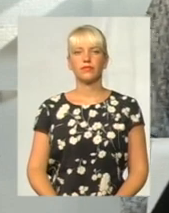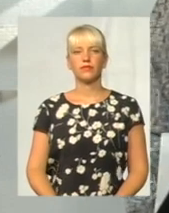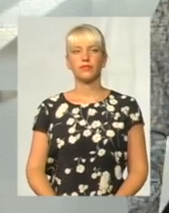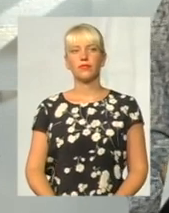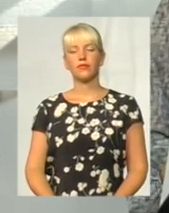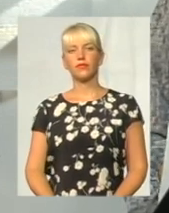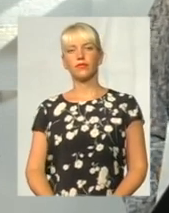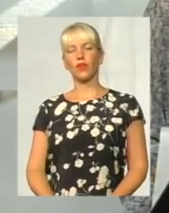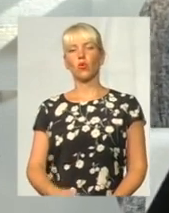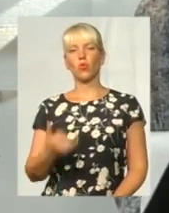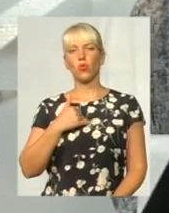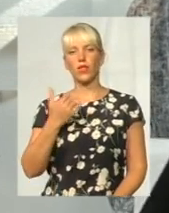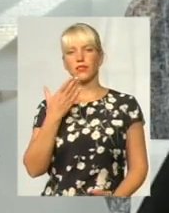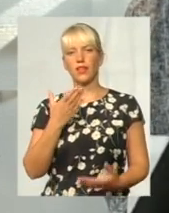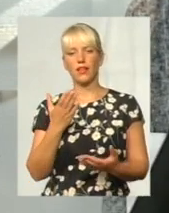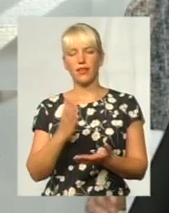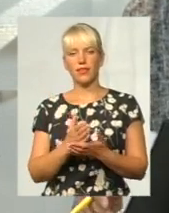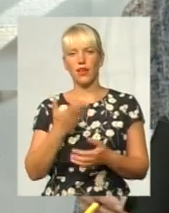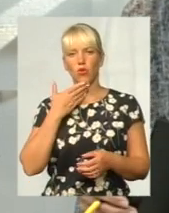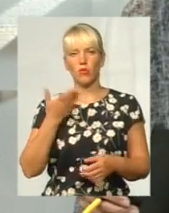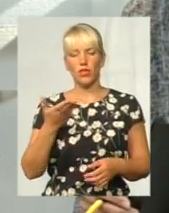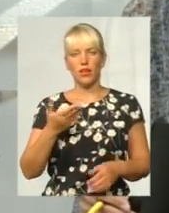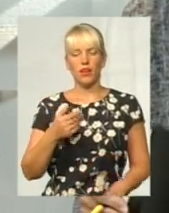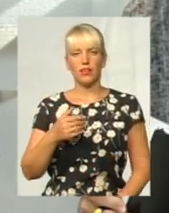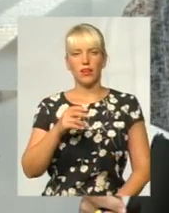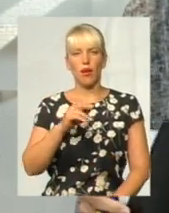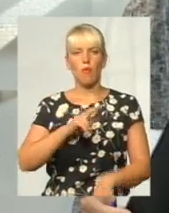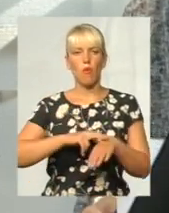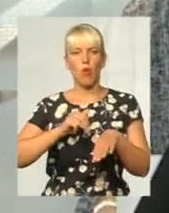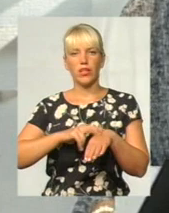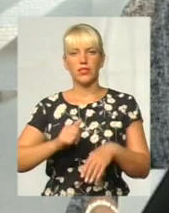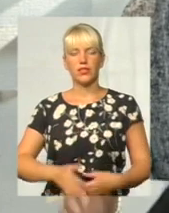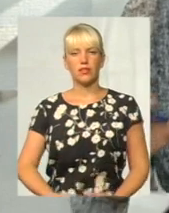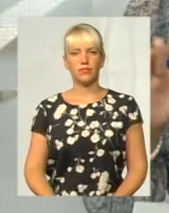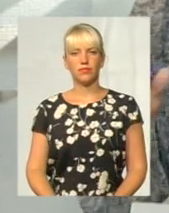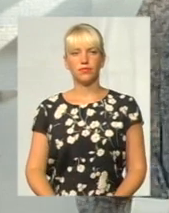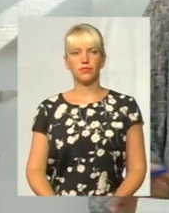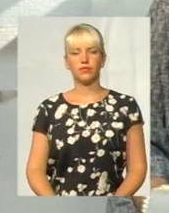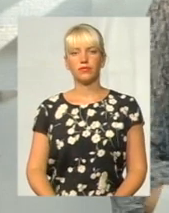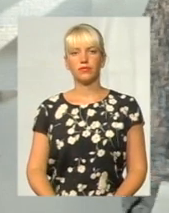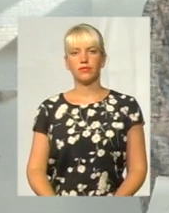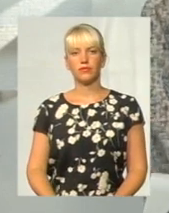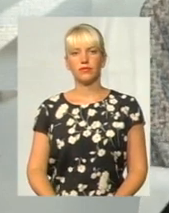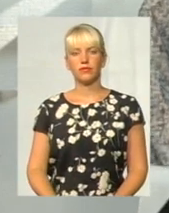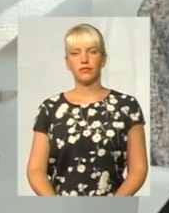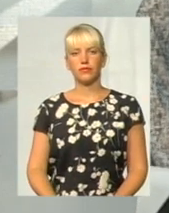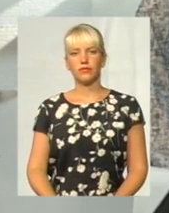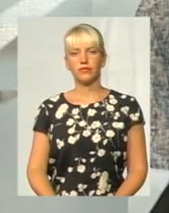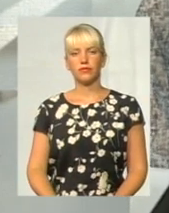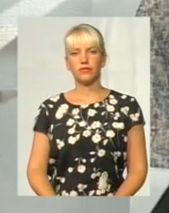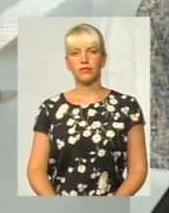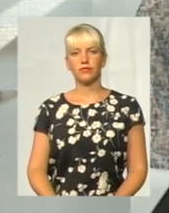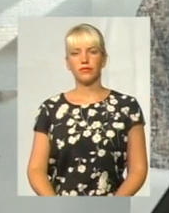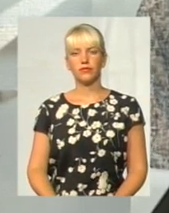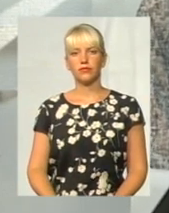У нас є і коментар речника поліції. Давайте послухаємо, що говорить він. І далі на завершення коротке резюме.